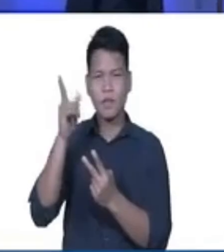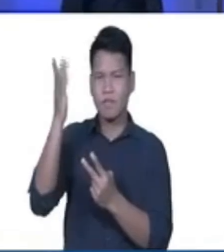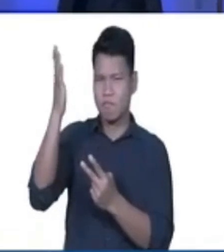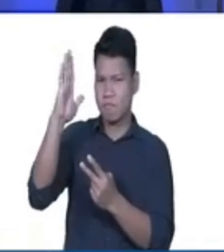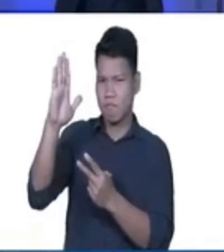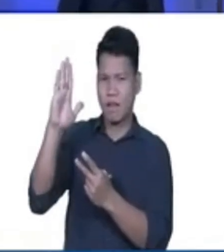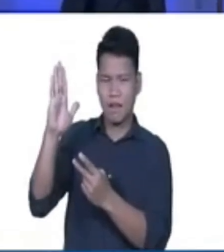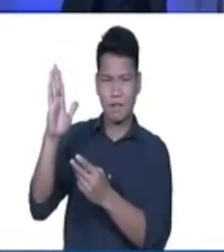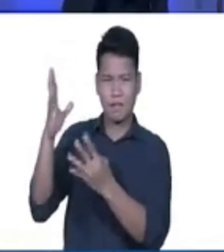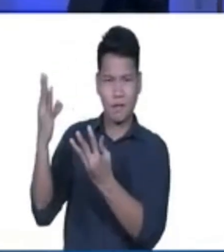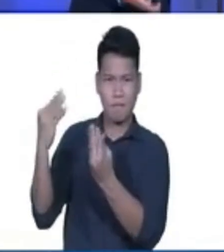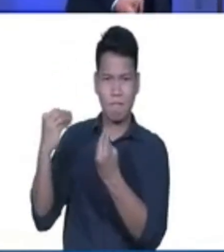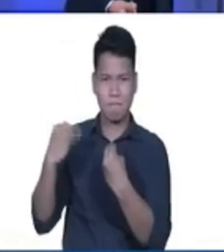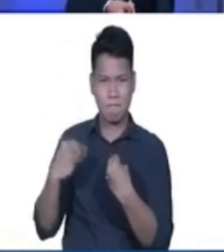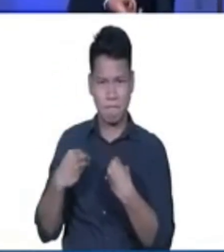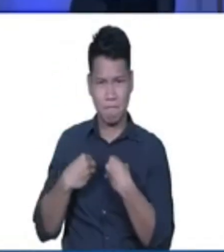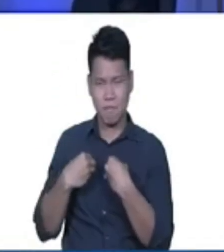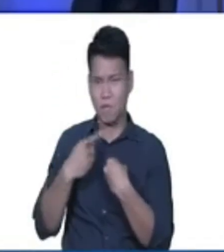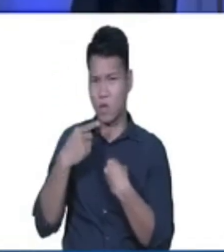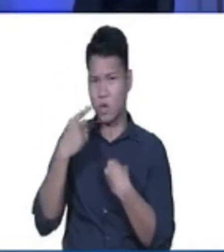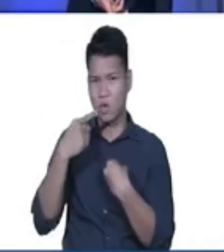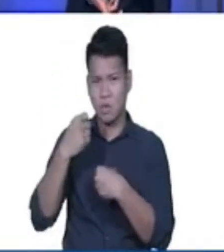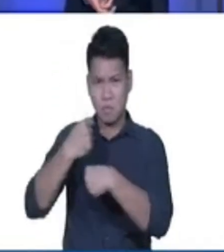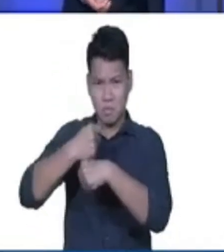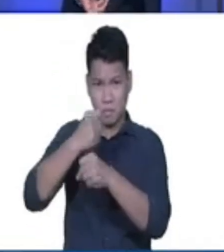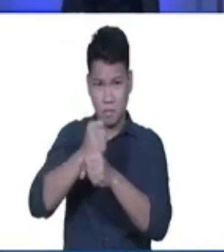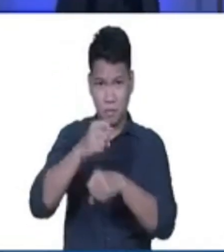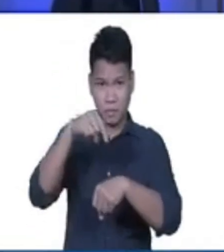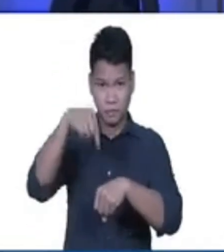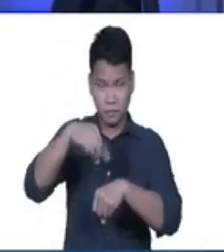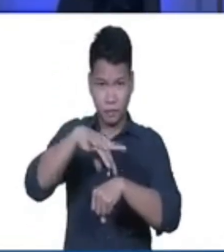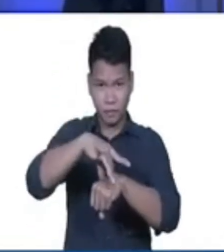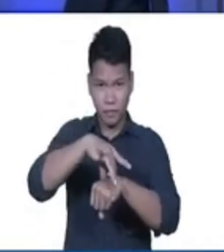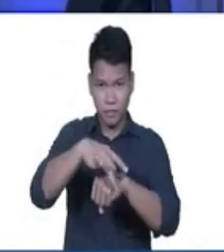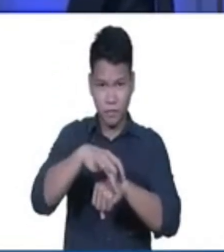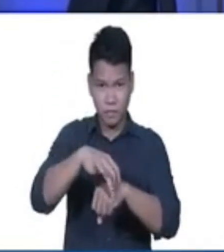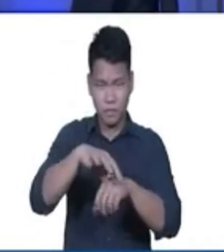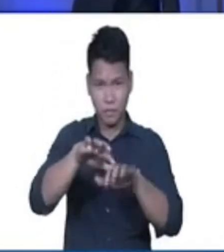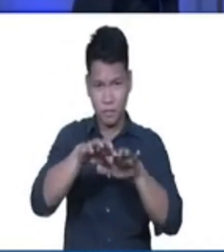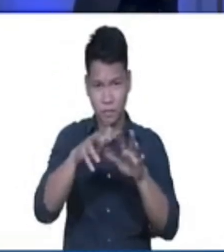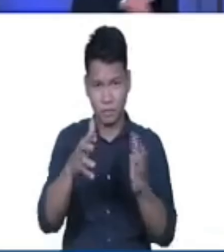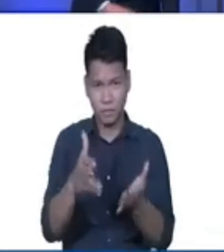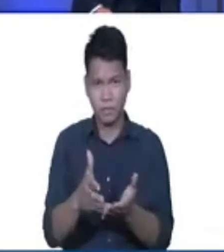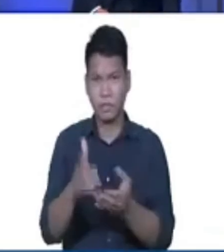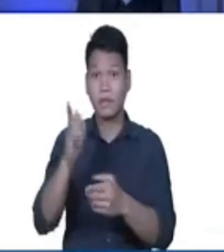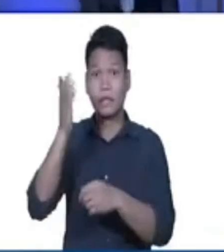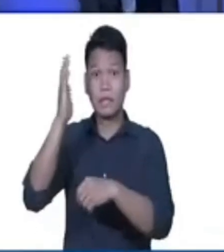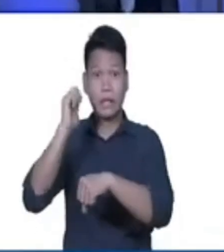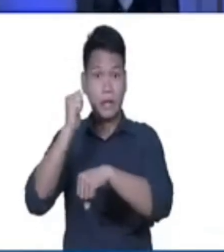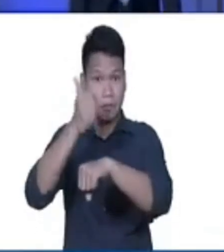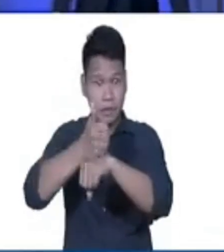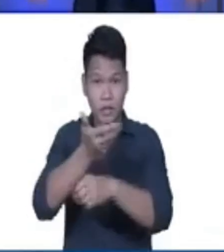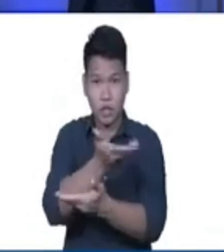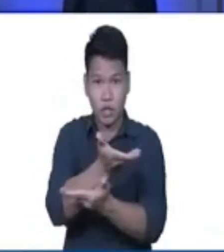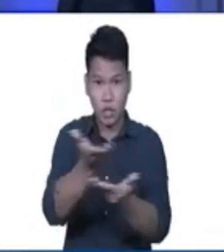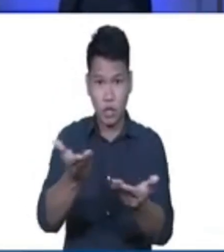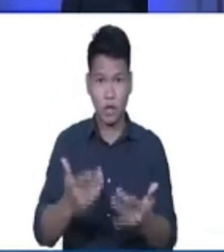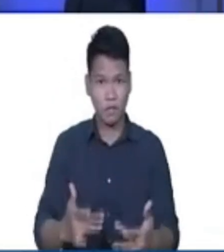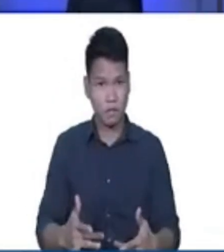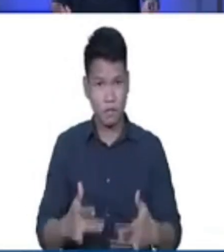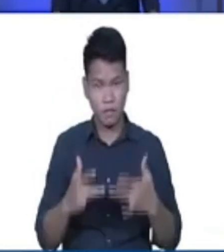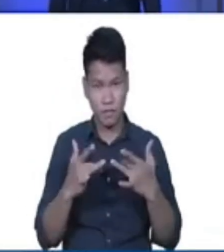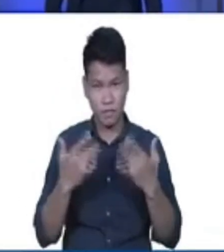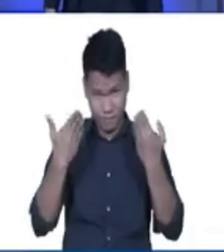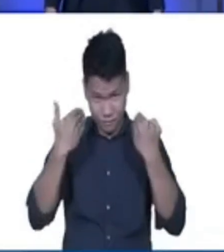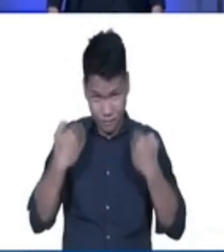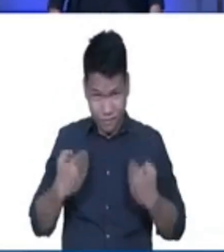na Siyang naglalang sa mundong ito Siyang naglalang sa inyong mga buhay sa inyong mga